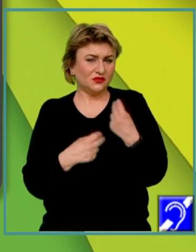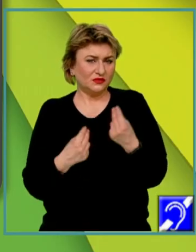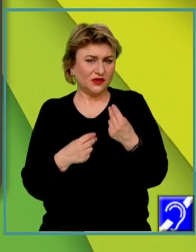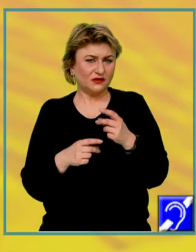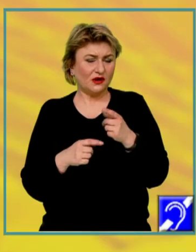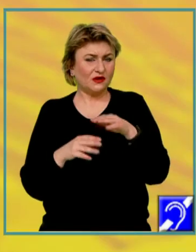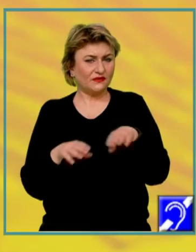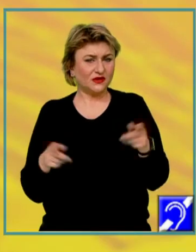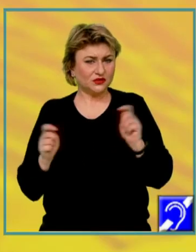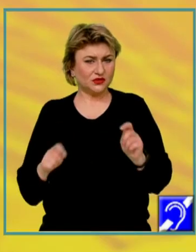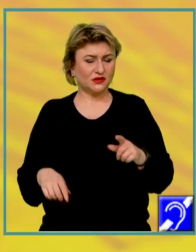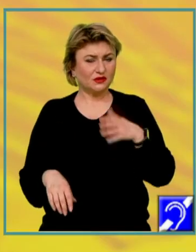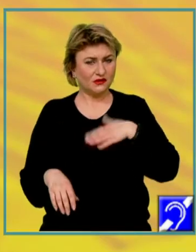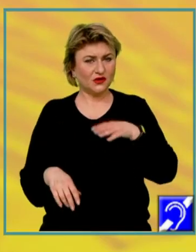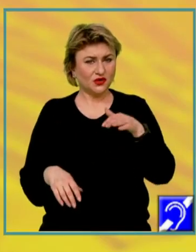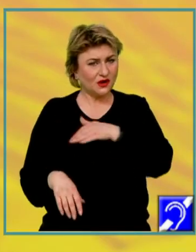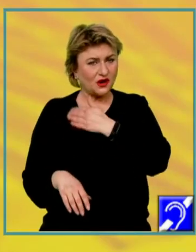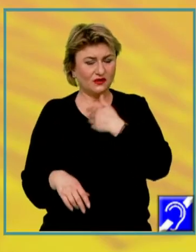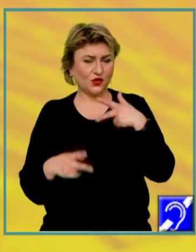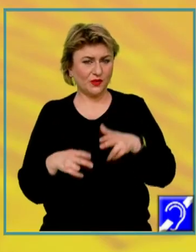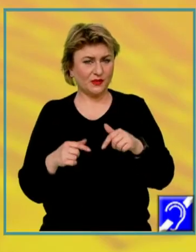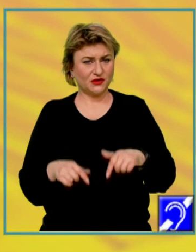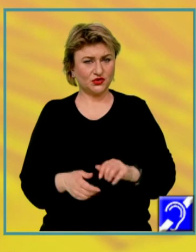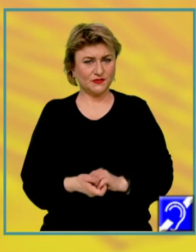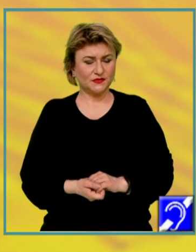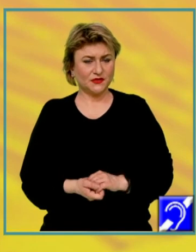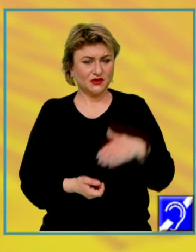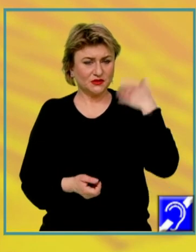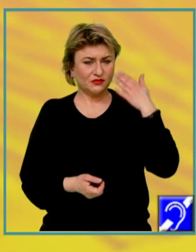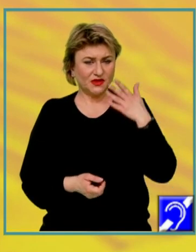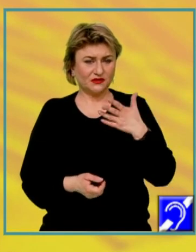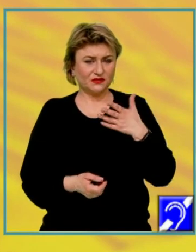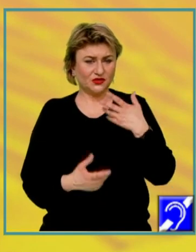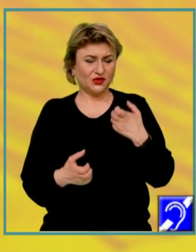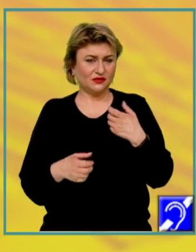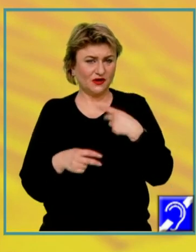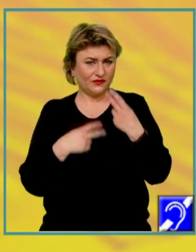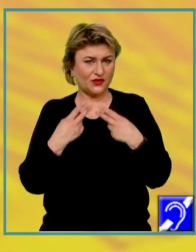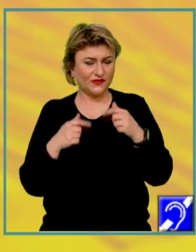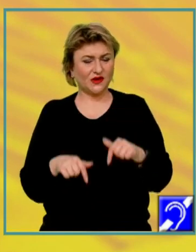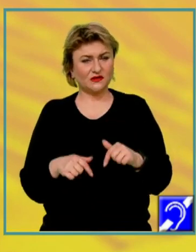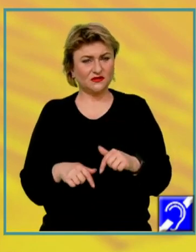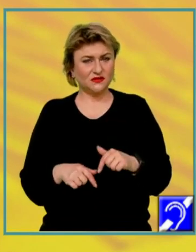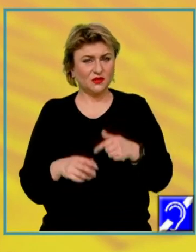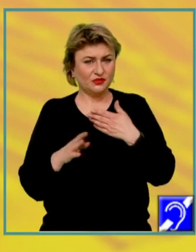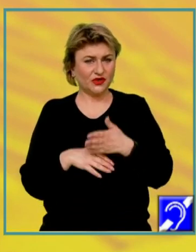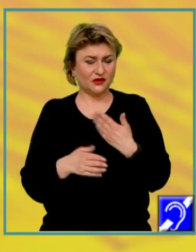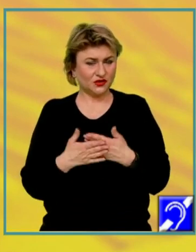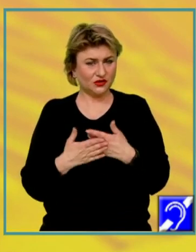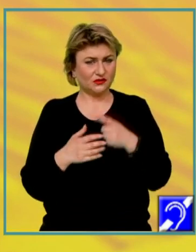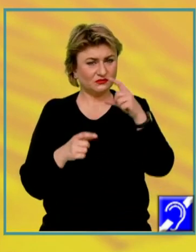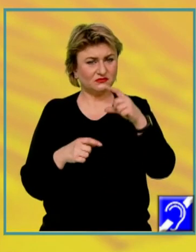social. Dragi elevi, ne oprim aici. Sper că ceea ce am valorificat astăzi prin aceste